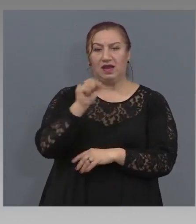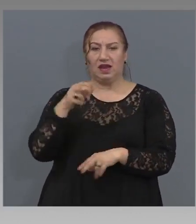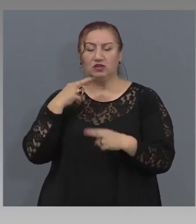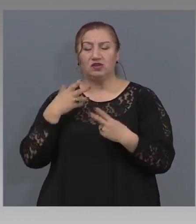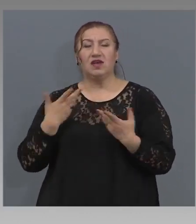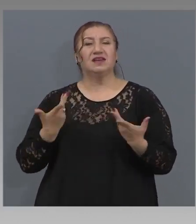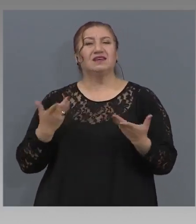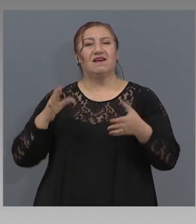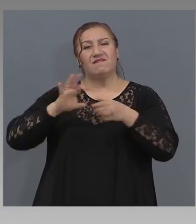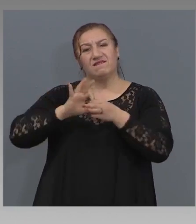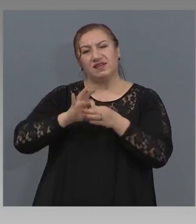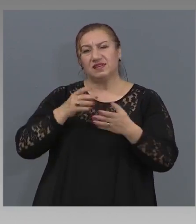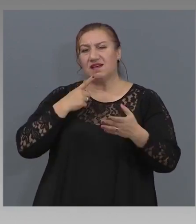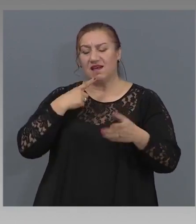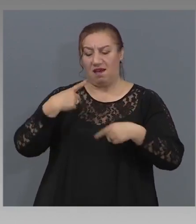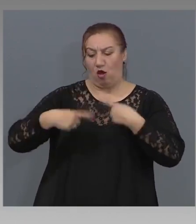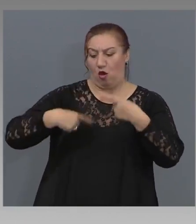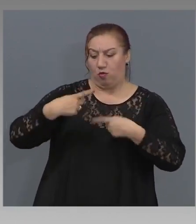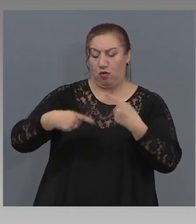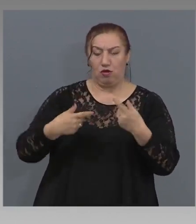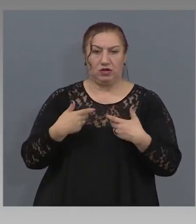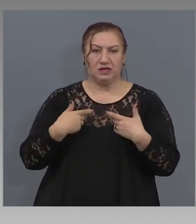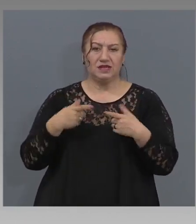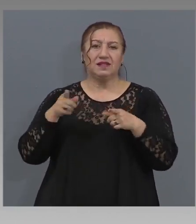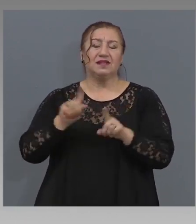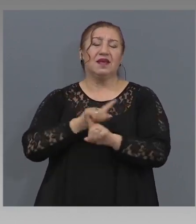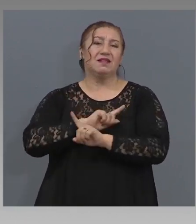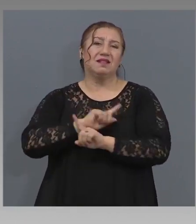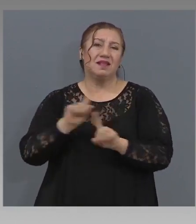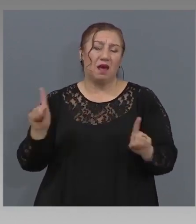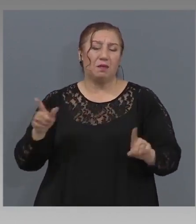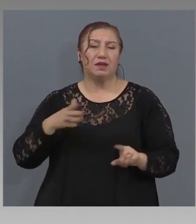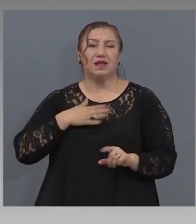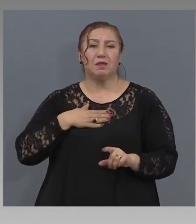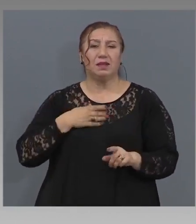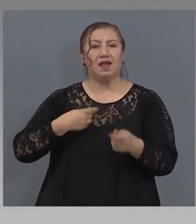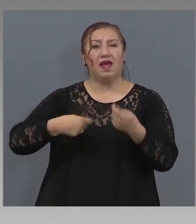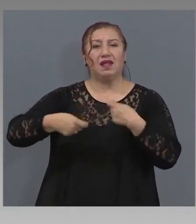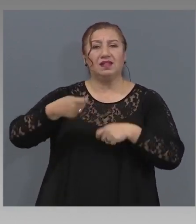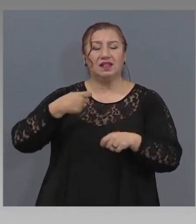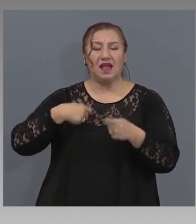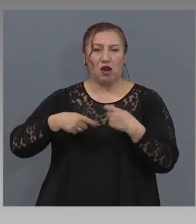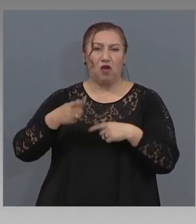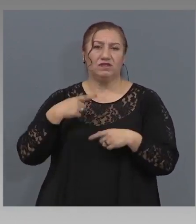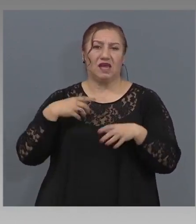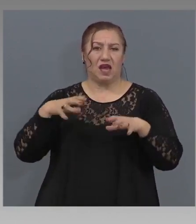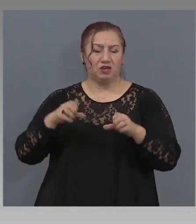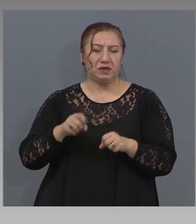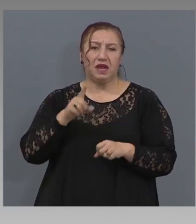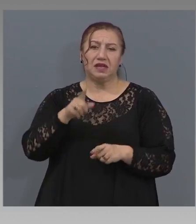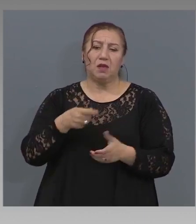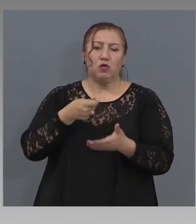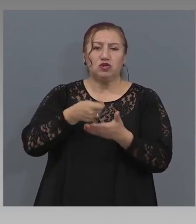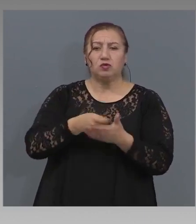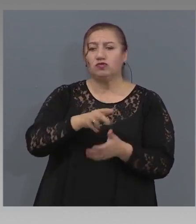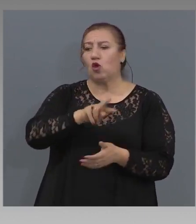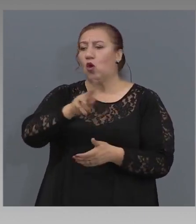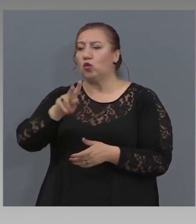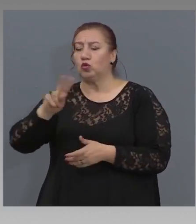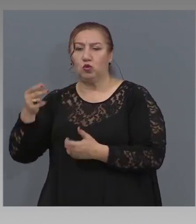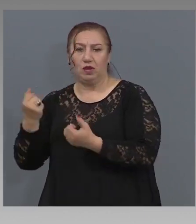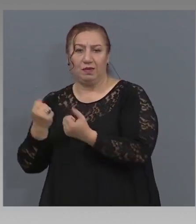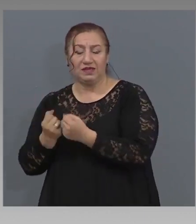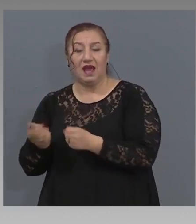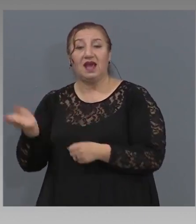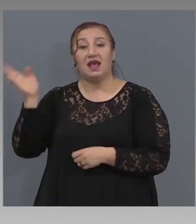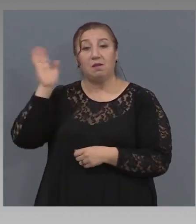или ще имат за в бъдеще. Ангажимент търговски те няма да имат. Те могат да пазруват от наши конкуренти и пак да бъдат част от тази платформа.